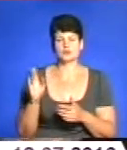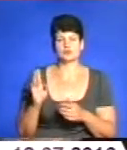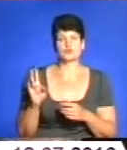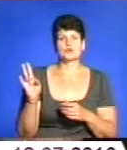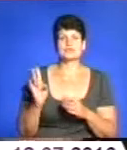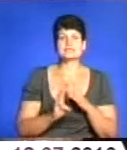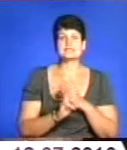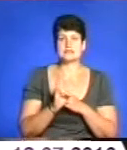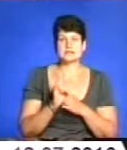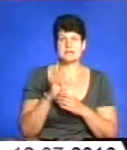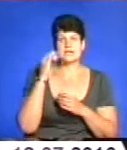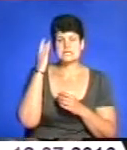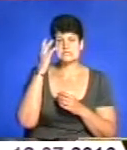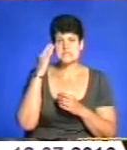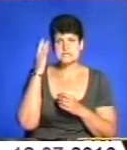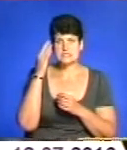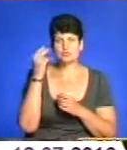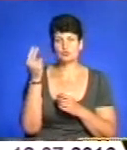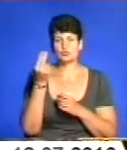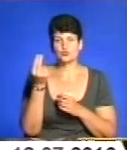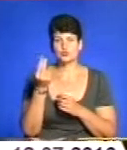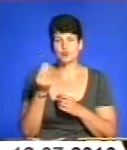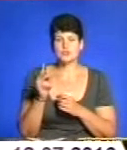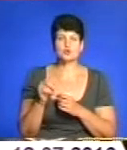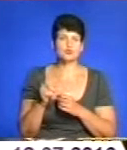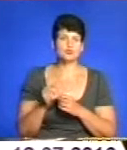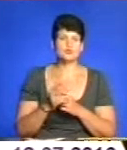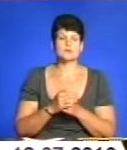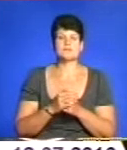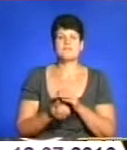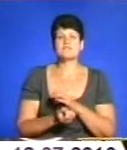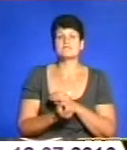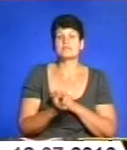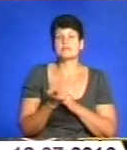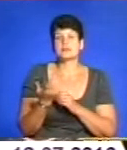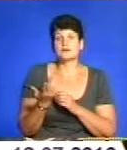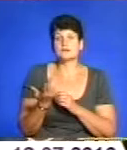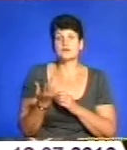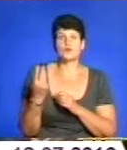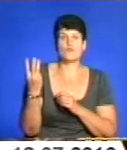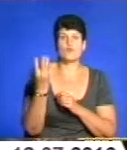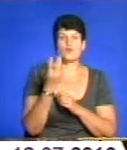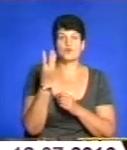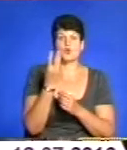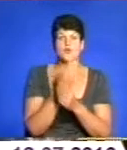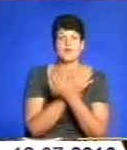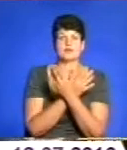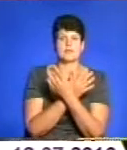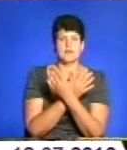-художній чомусь виникло у трьох ангелах,